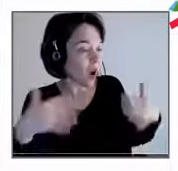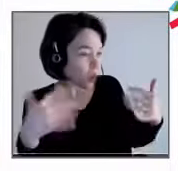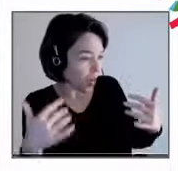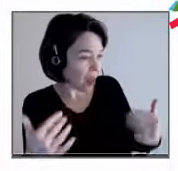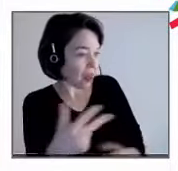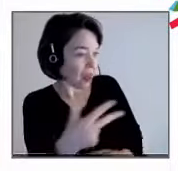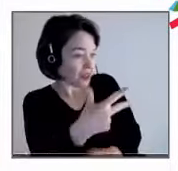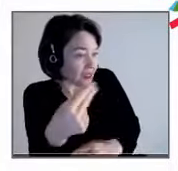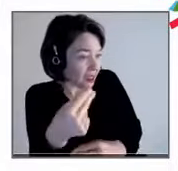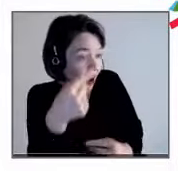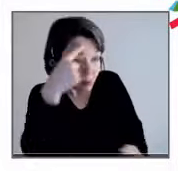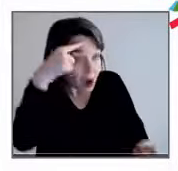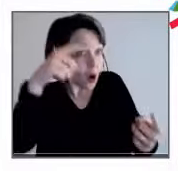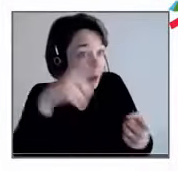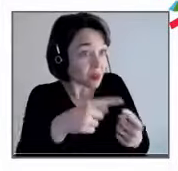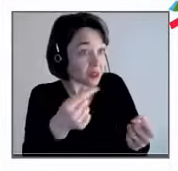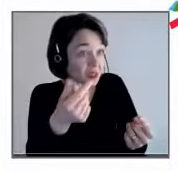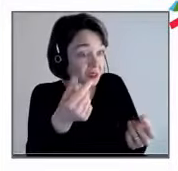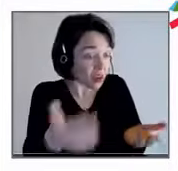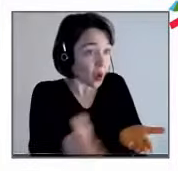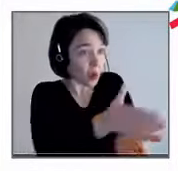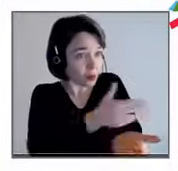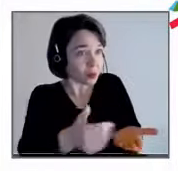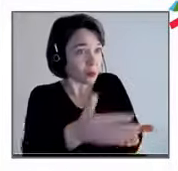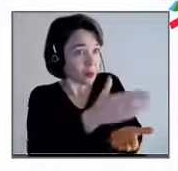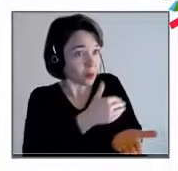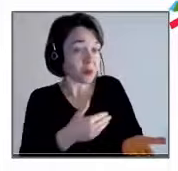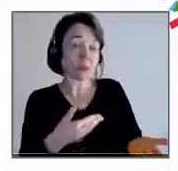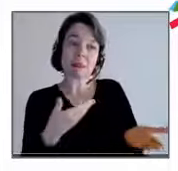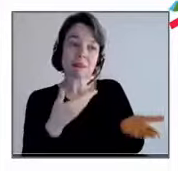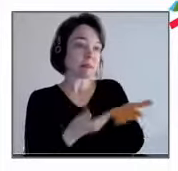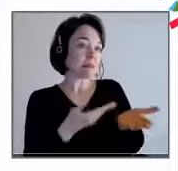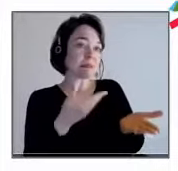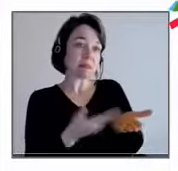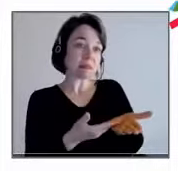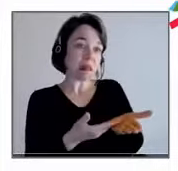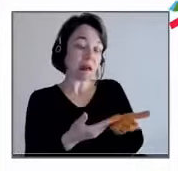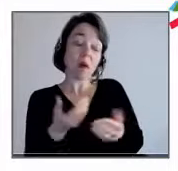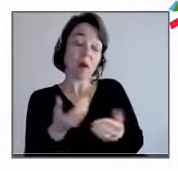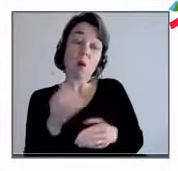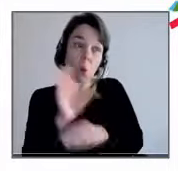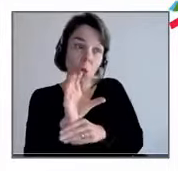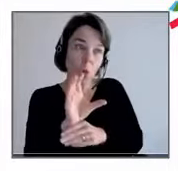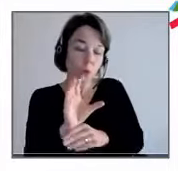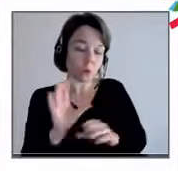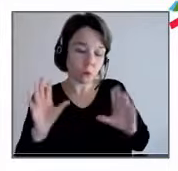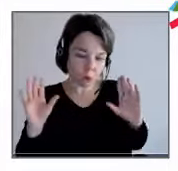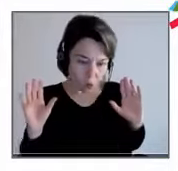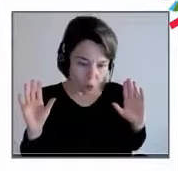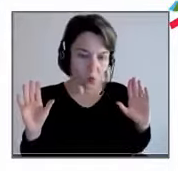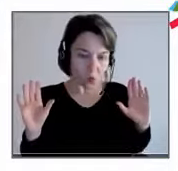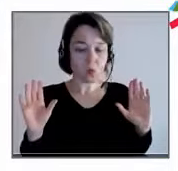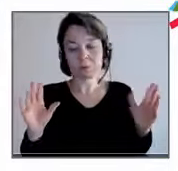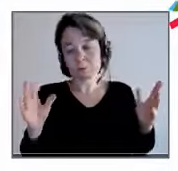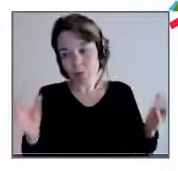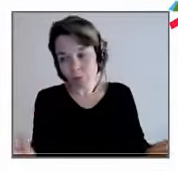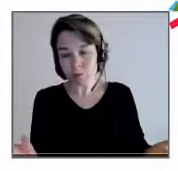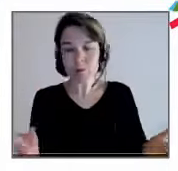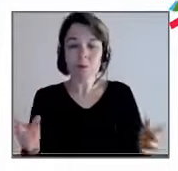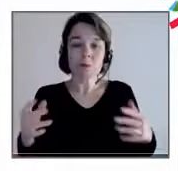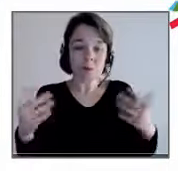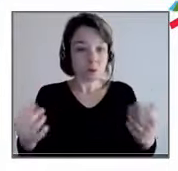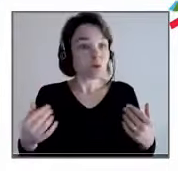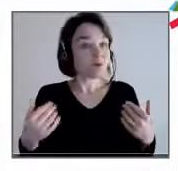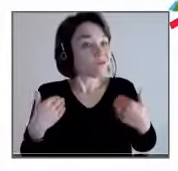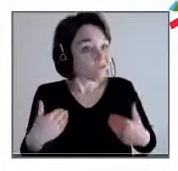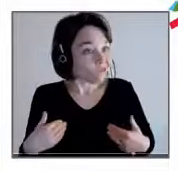je conteste vraiment cet élément. Autant je suis prêt à prendre en compte complètement, ce n pas pour rien que j'ai travaillé à la Cour des